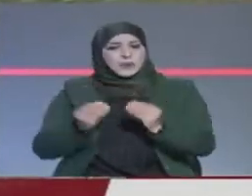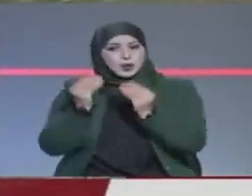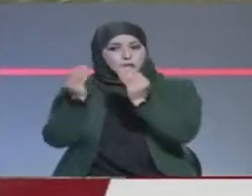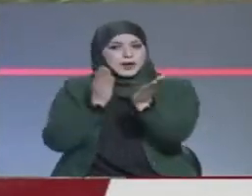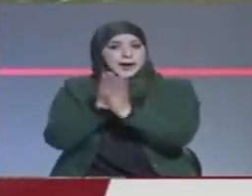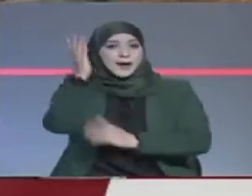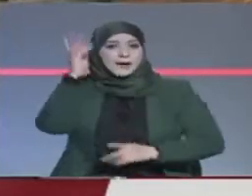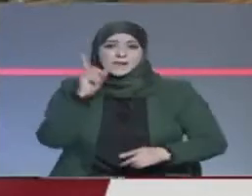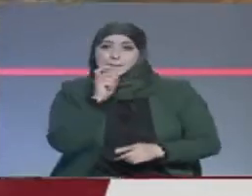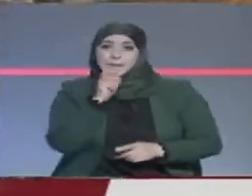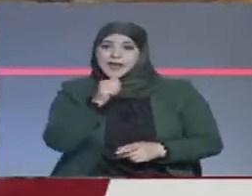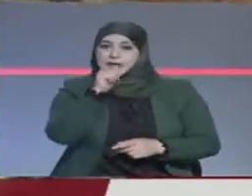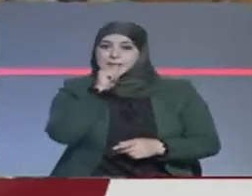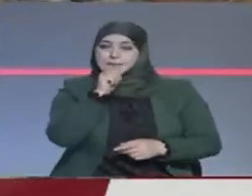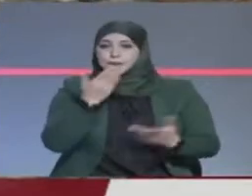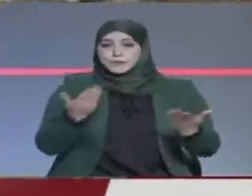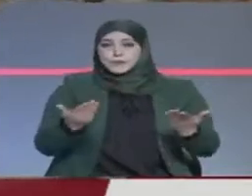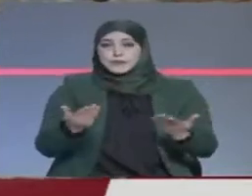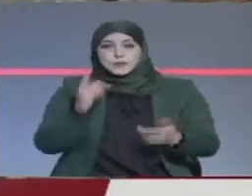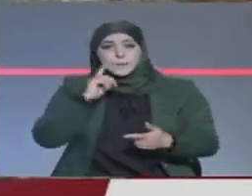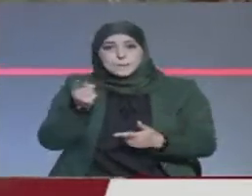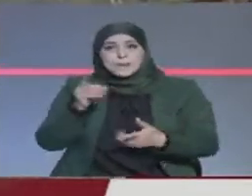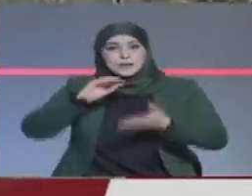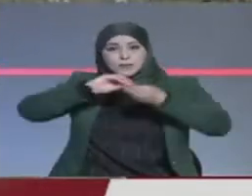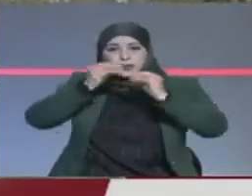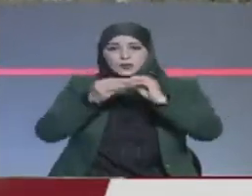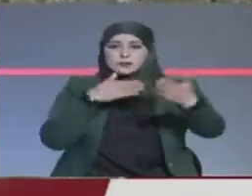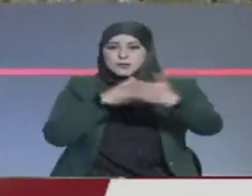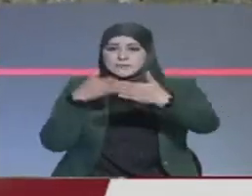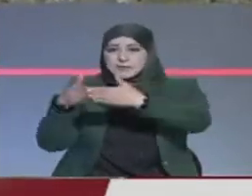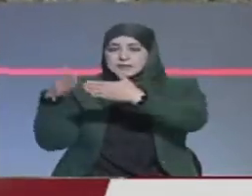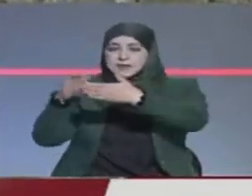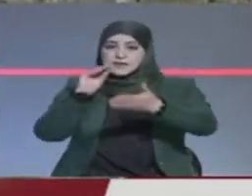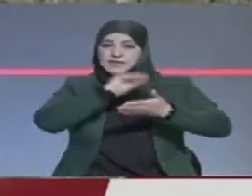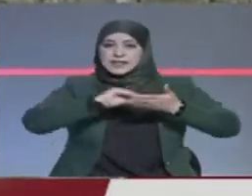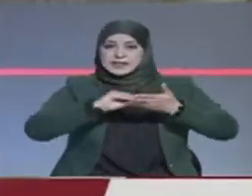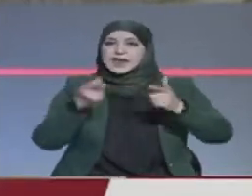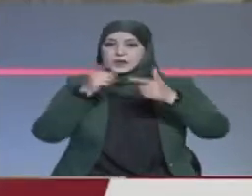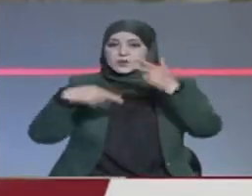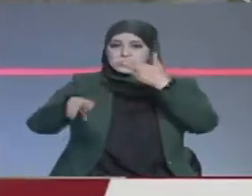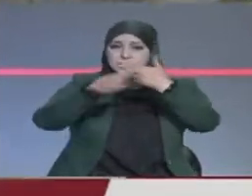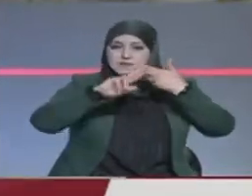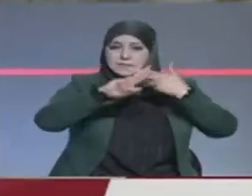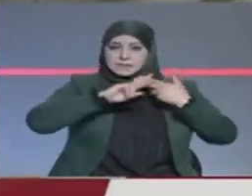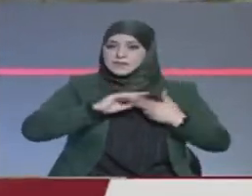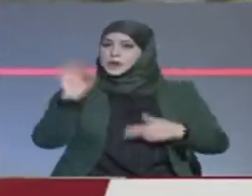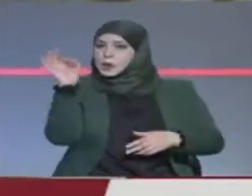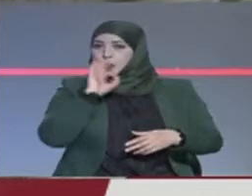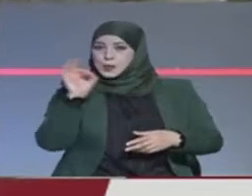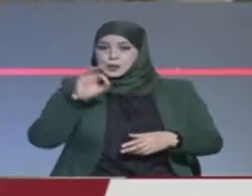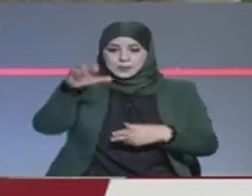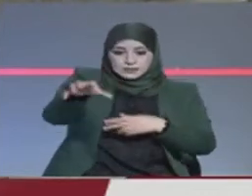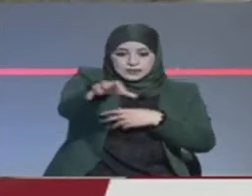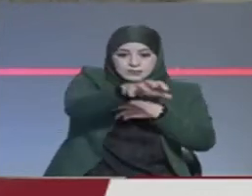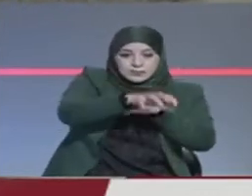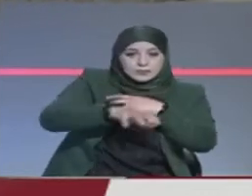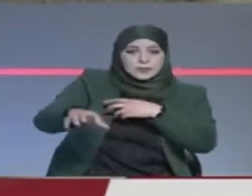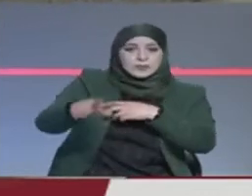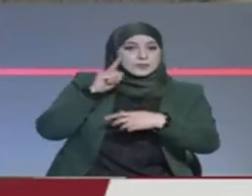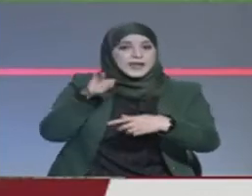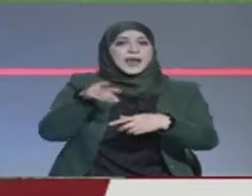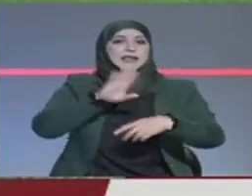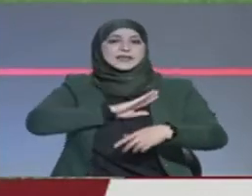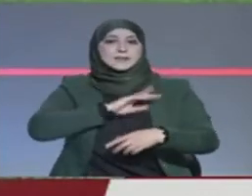الشرب إلا أن ما اعتبرته التعقيدات الإدارية وعدم استجابة الهيكل المركزية والجهوية حالت دون